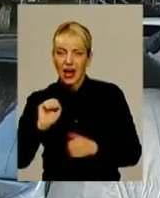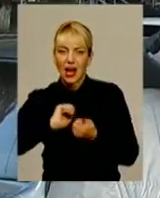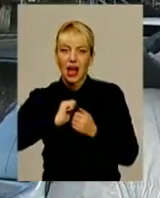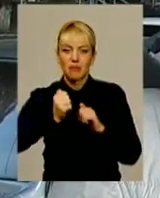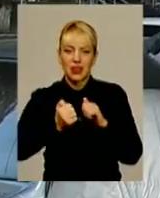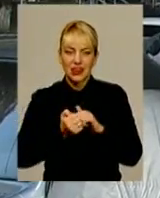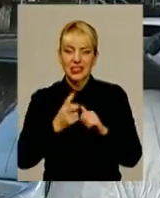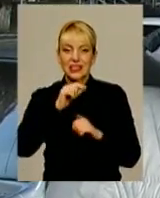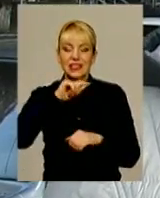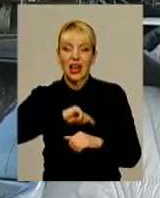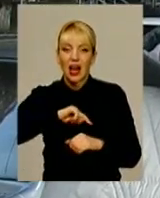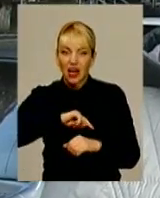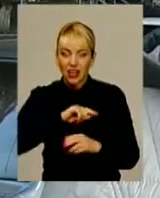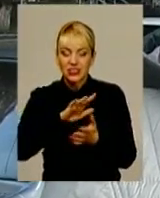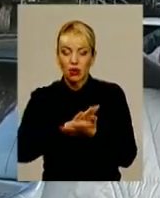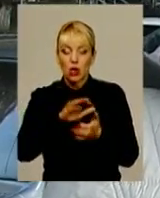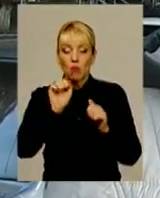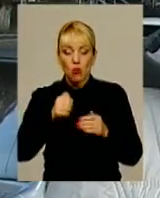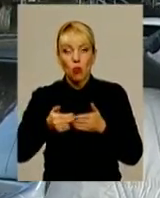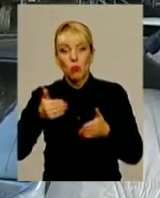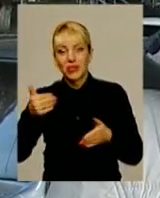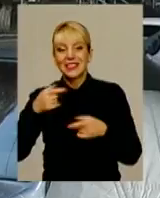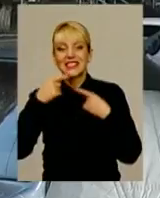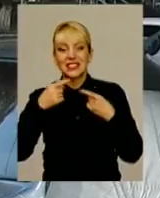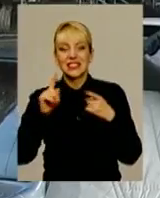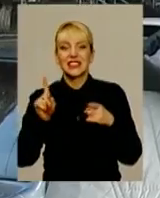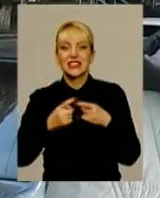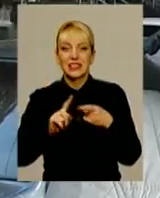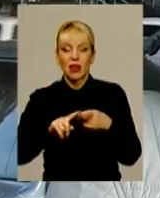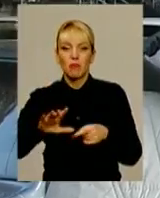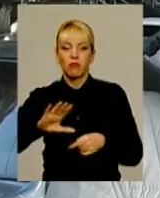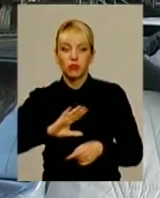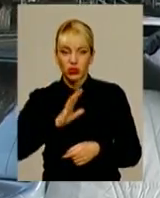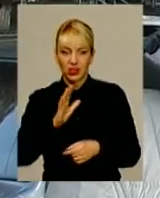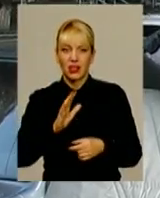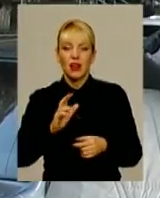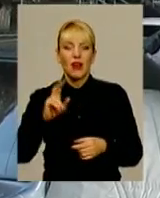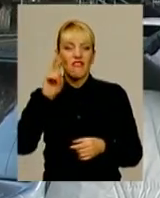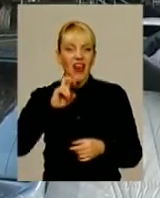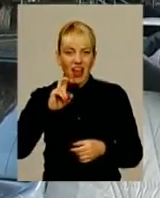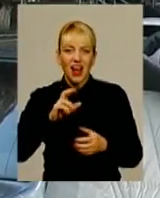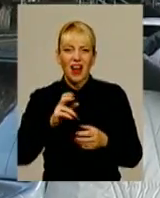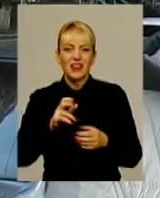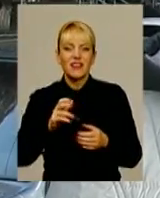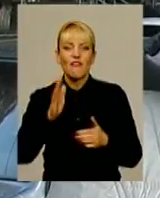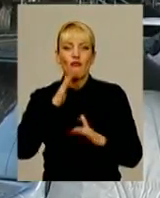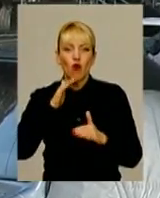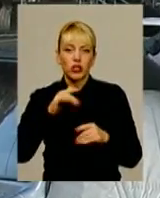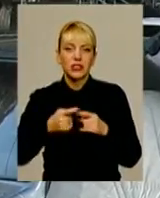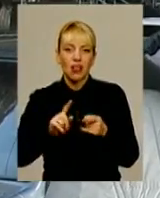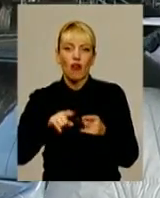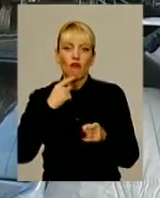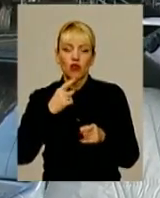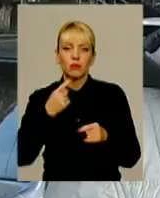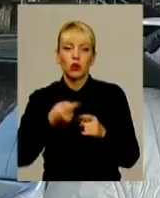забрудненості вже можна попередньо сказати, що це були госп побутові фекальні води. А це, ймовірно, може говорити про те,